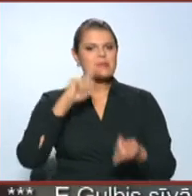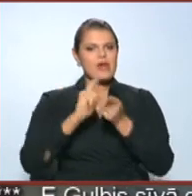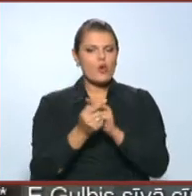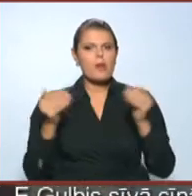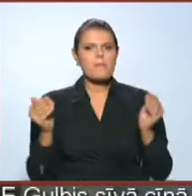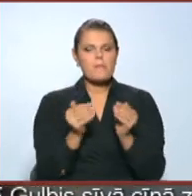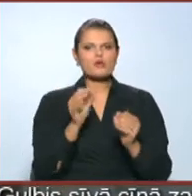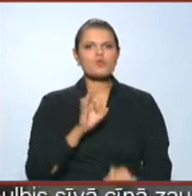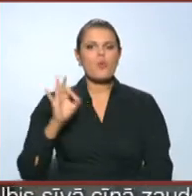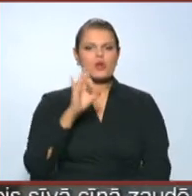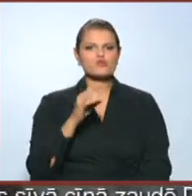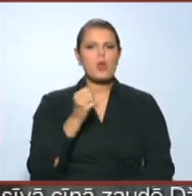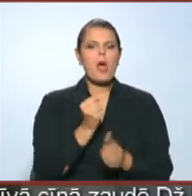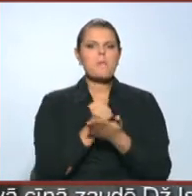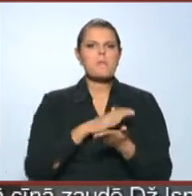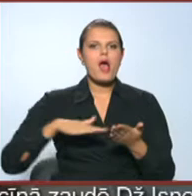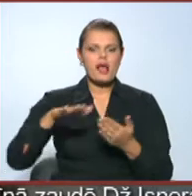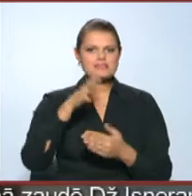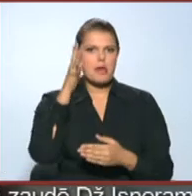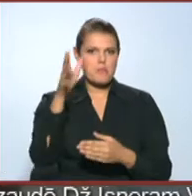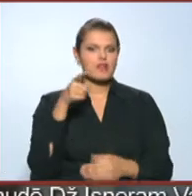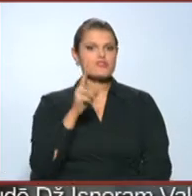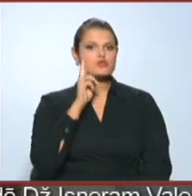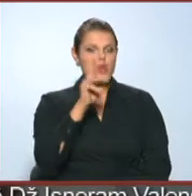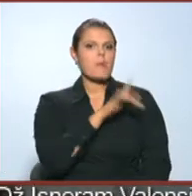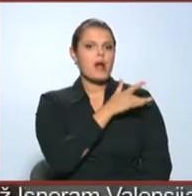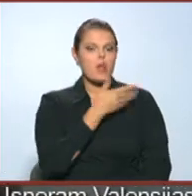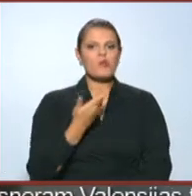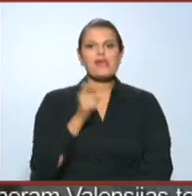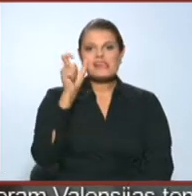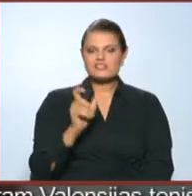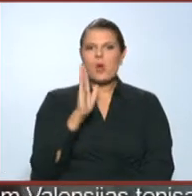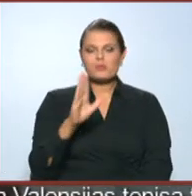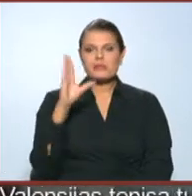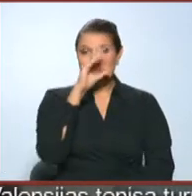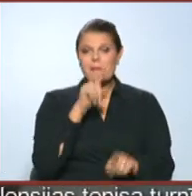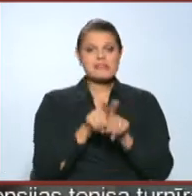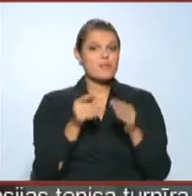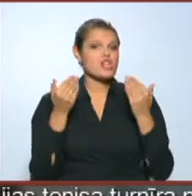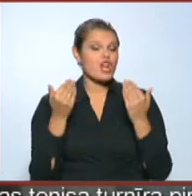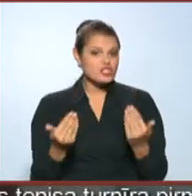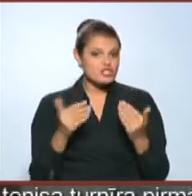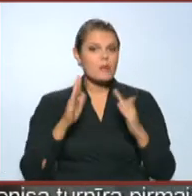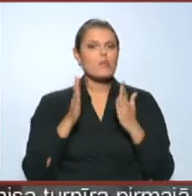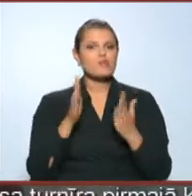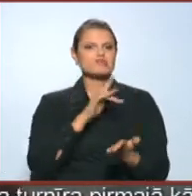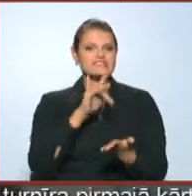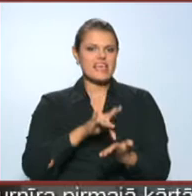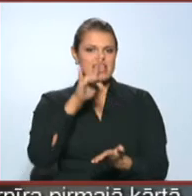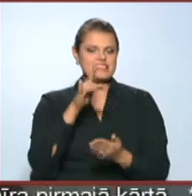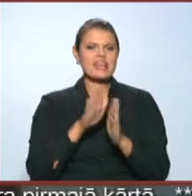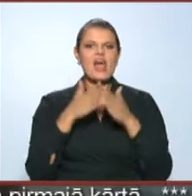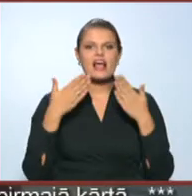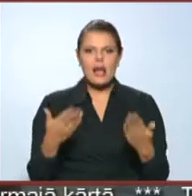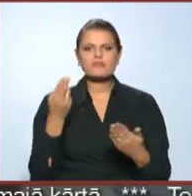mazozo pagastu pārvalda deputāta solika. Pakalpojumi iedzīvotājiem būs pieejami, tāpat kā līdz šim, vienīgi tiks centralizēt grāmatadību un